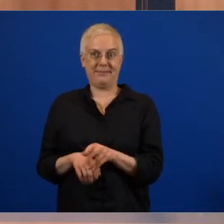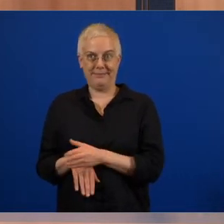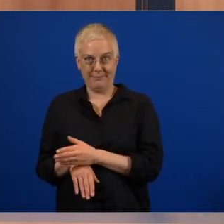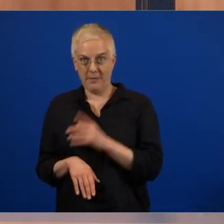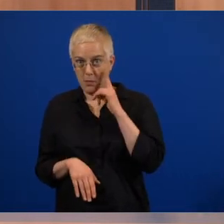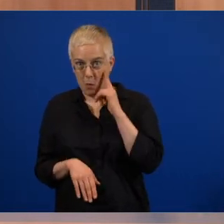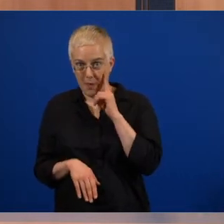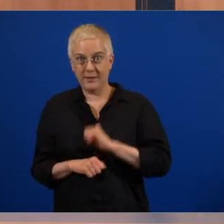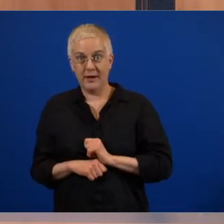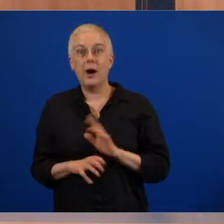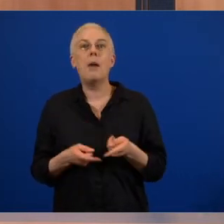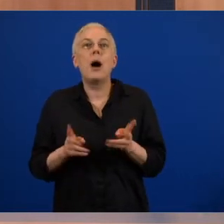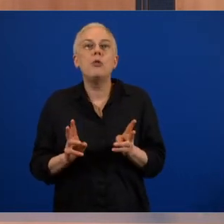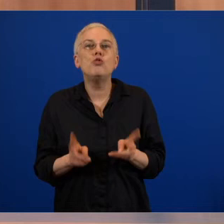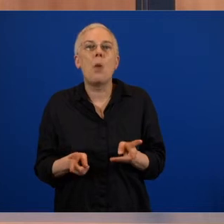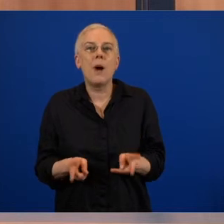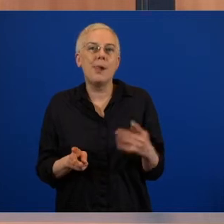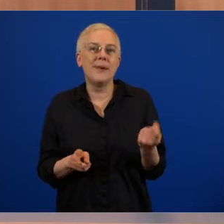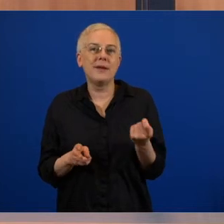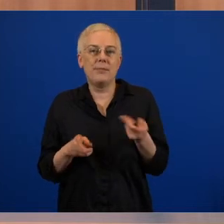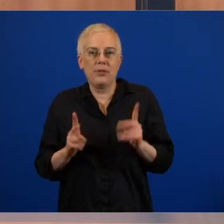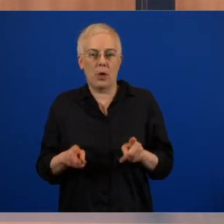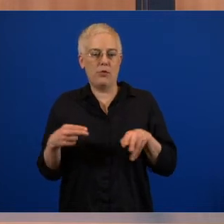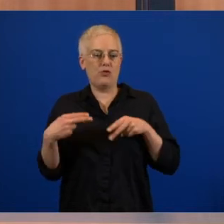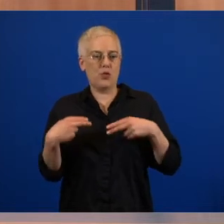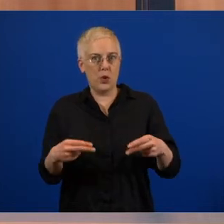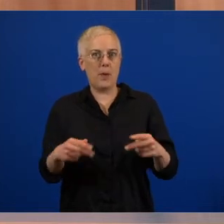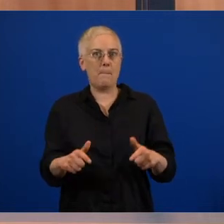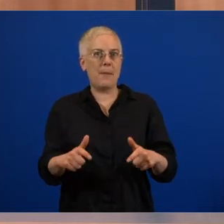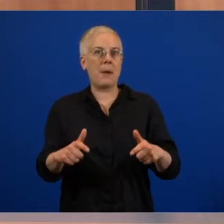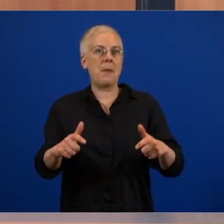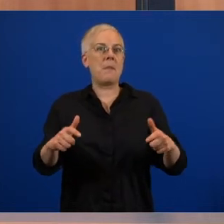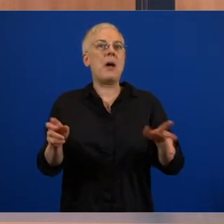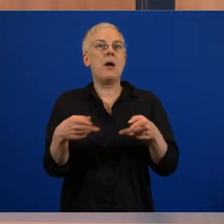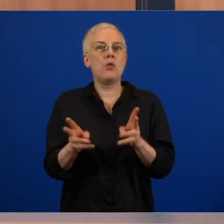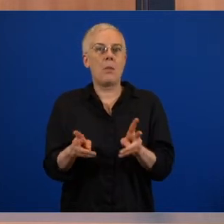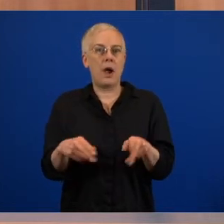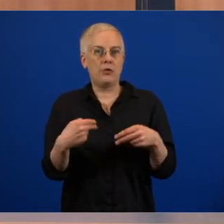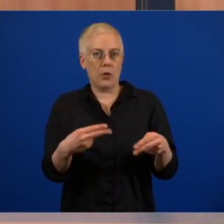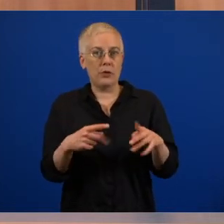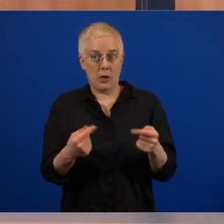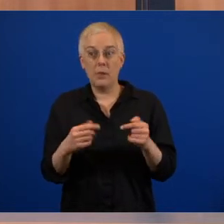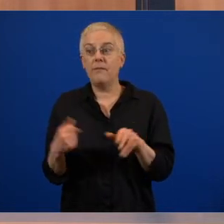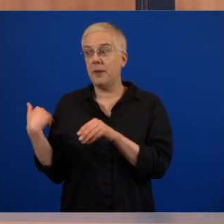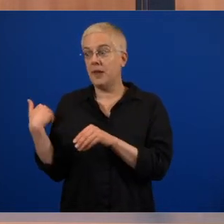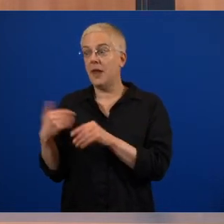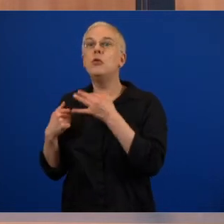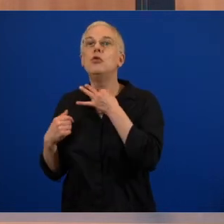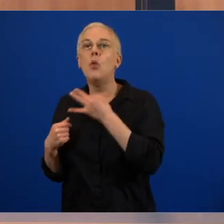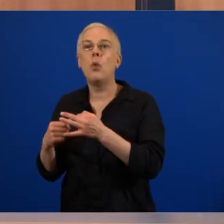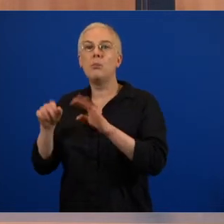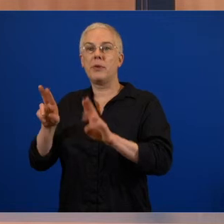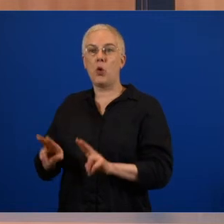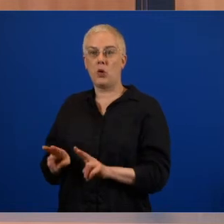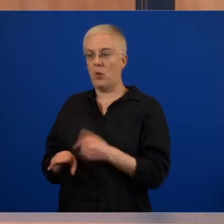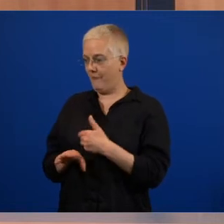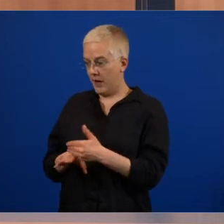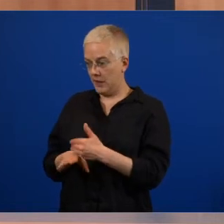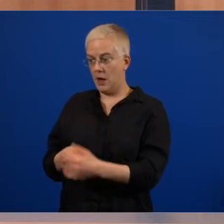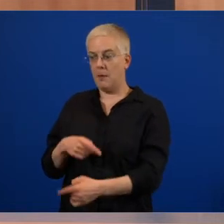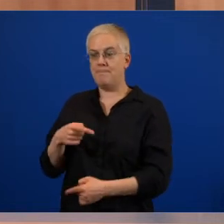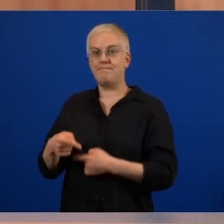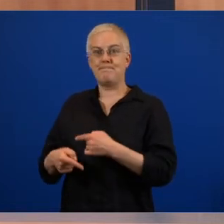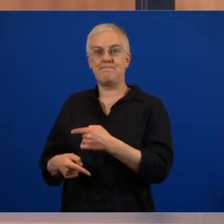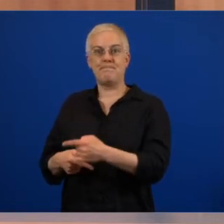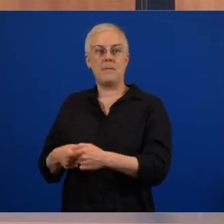Das ist ja unser Konzept seit einigen Wochen, dass wir von Anfang an eigentlich gesagt haben, eine Notbetreuung soll es weiterhin geben. Und wir werden jetzt schrittweise die